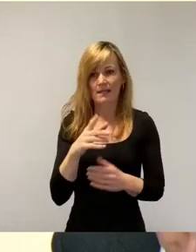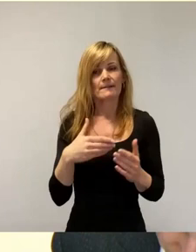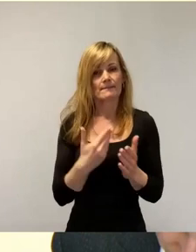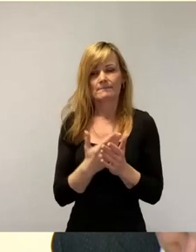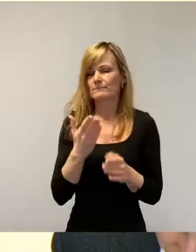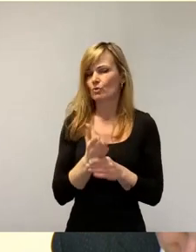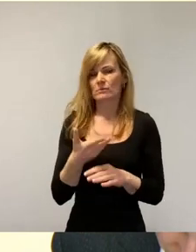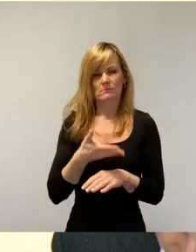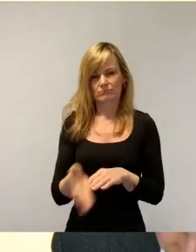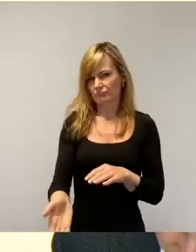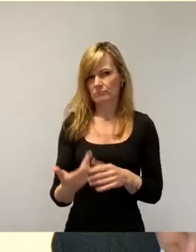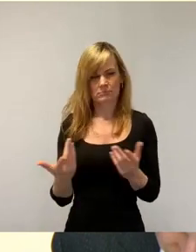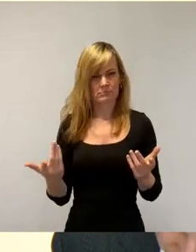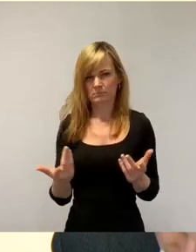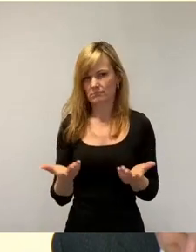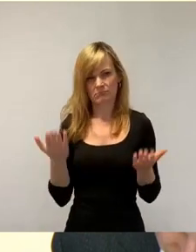abgefahren.